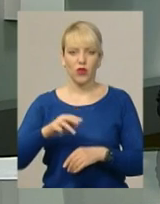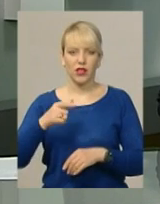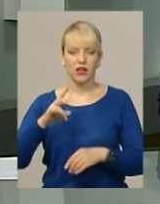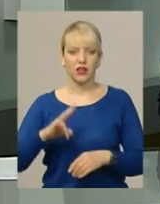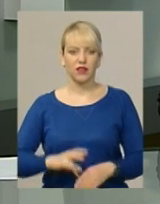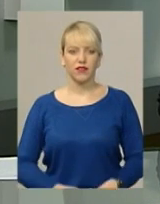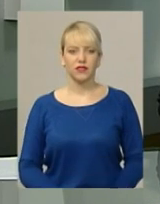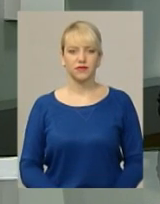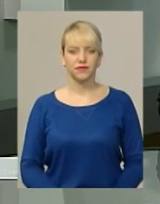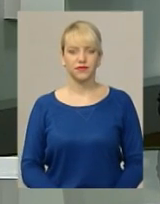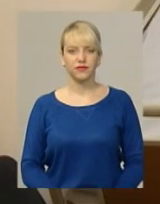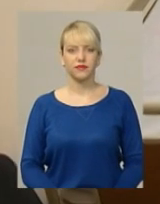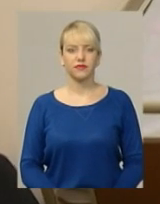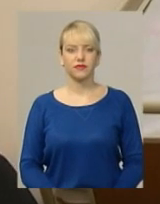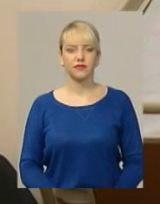розповість Ірина Аріон.